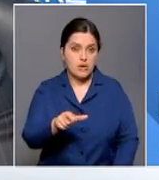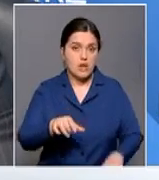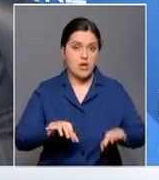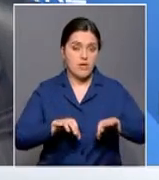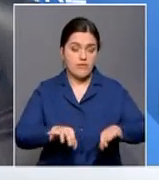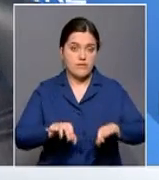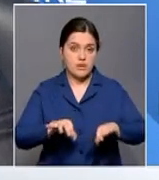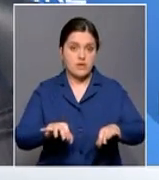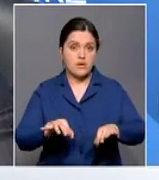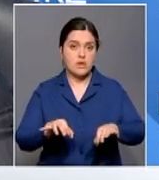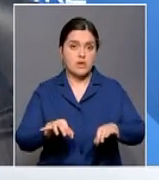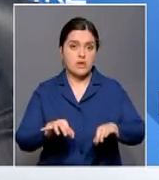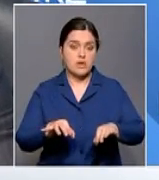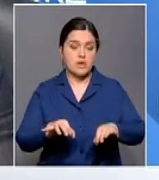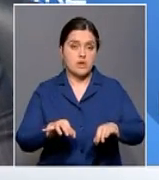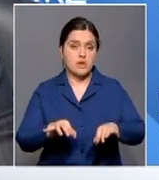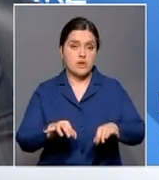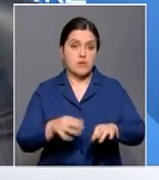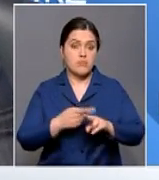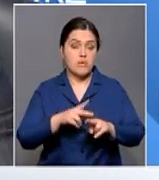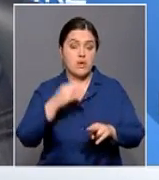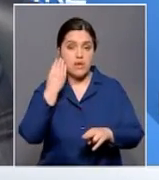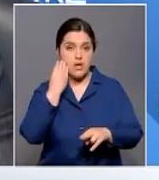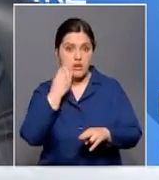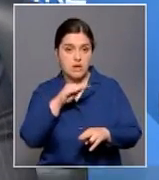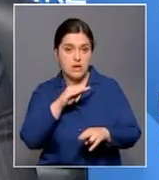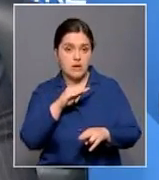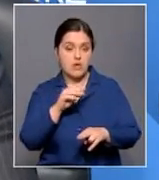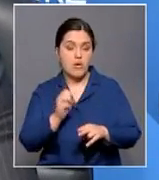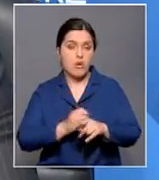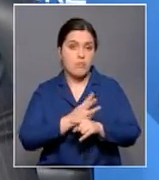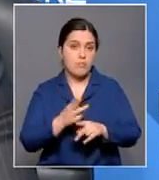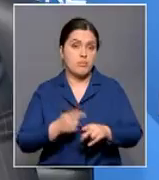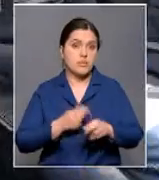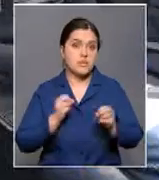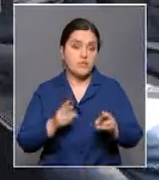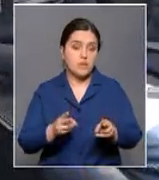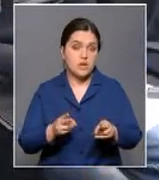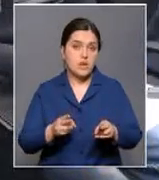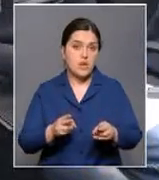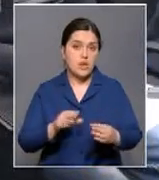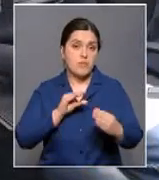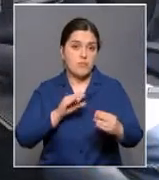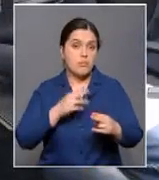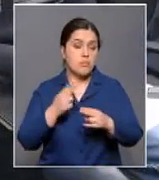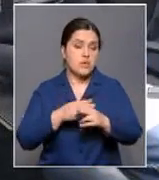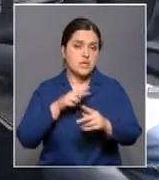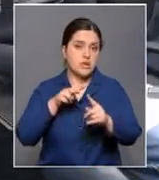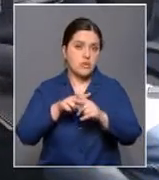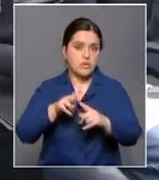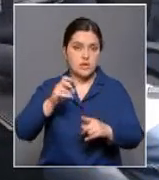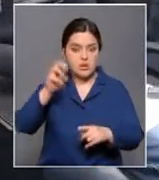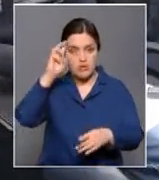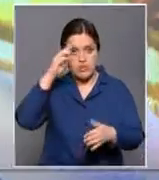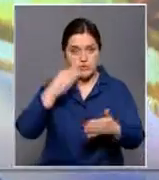длежащем Да, на длежащем виде, на длежащем качестве, который обеспечит безопасный проезд, то есть без нагрузки на бюджет.